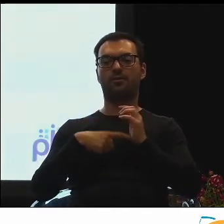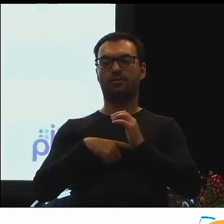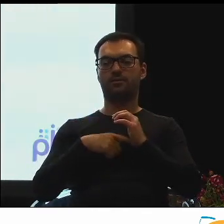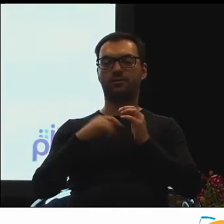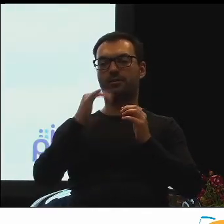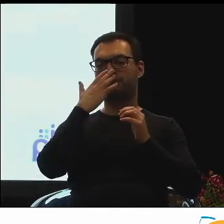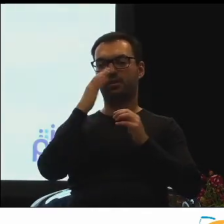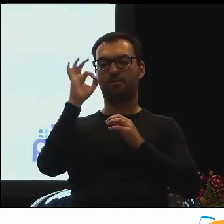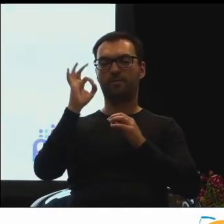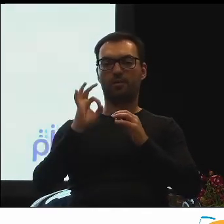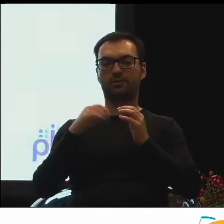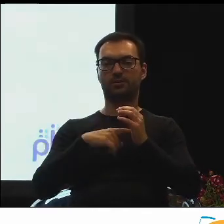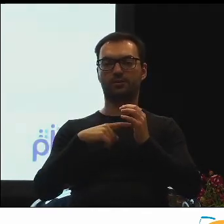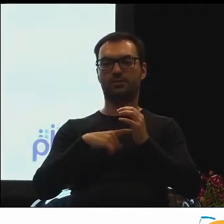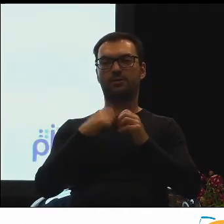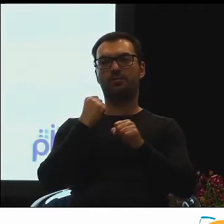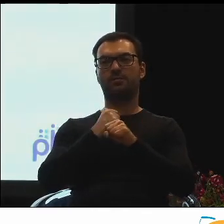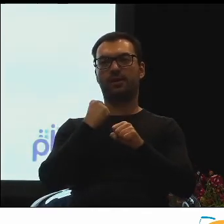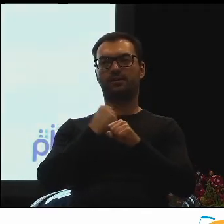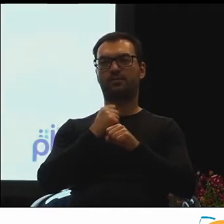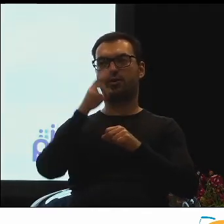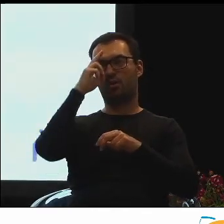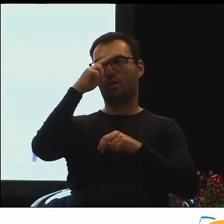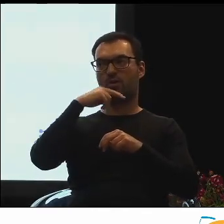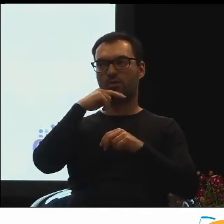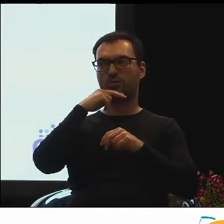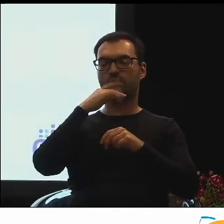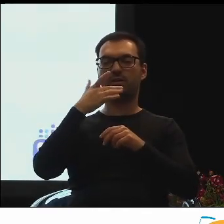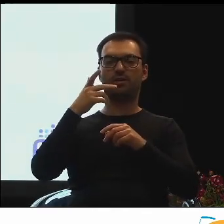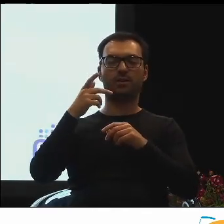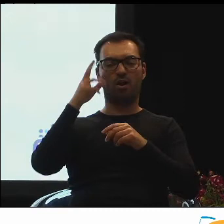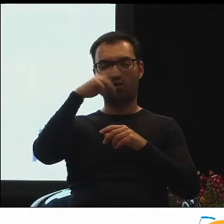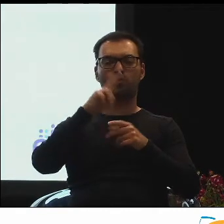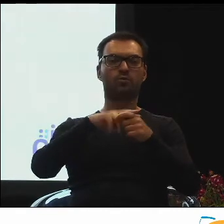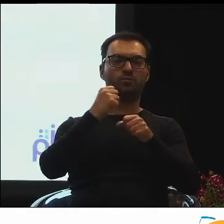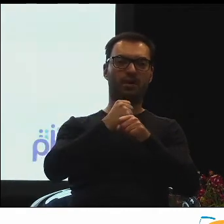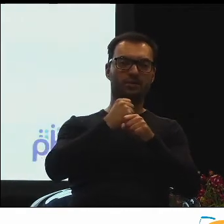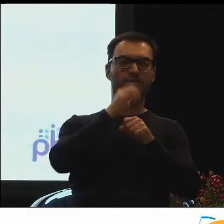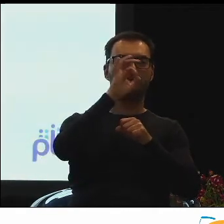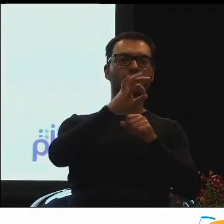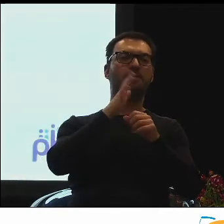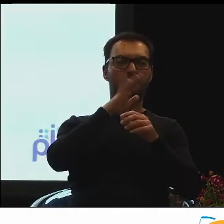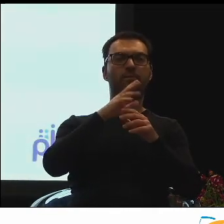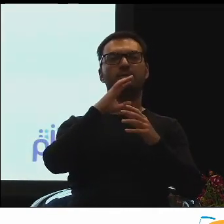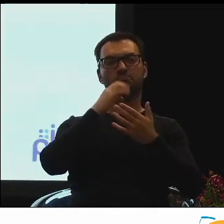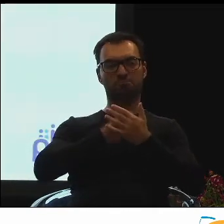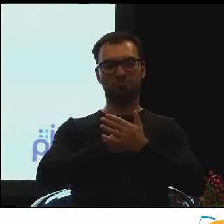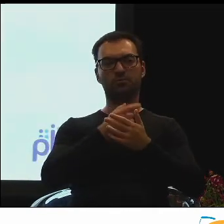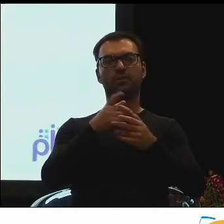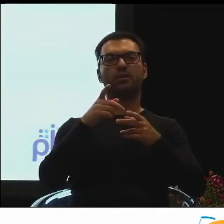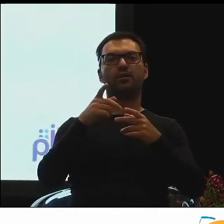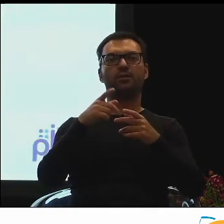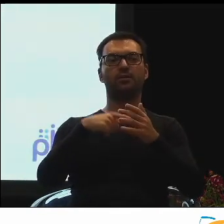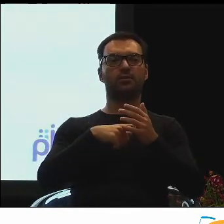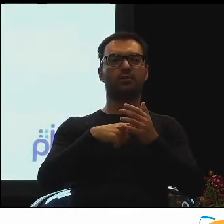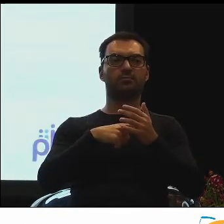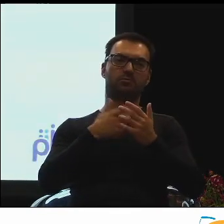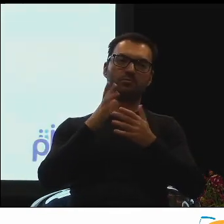albo jaki procent pracujących ojców korzysta z upragnień do opieki